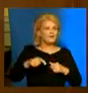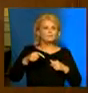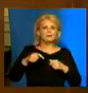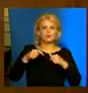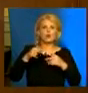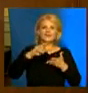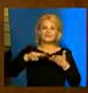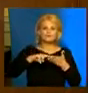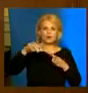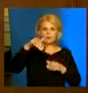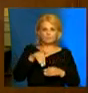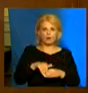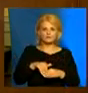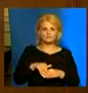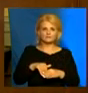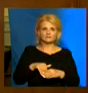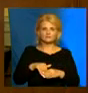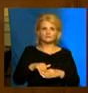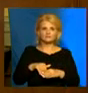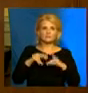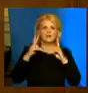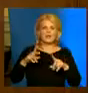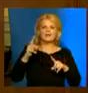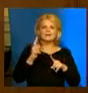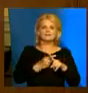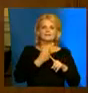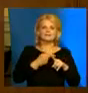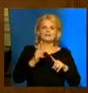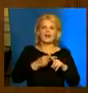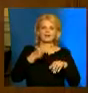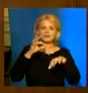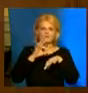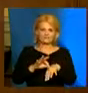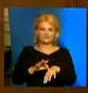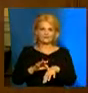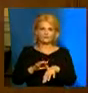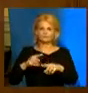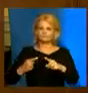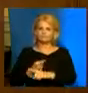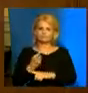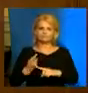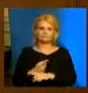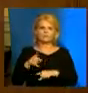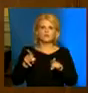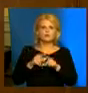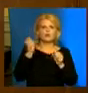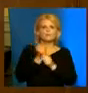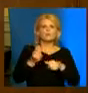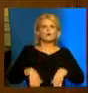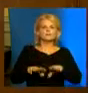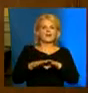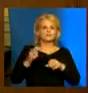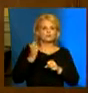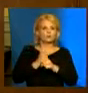ebben a hivatalban fennhangul lehetett kritizálni a meglévő vezetést. Olyan kollégák dolgoztak itt, akik a